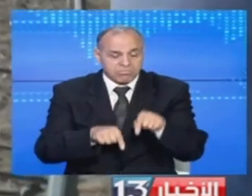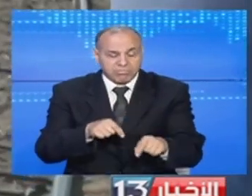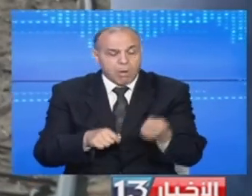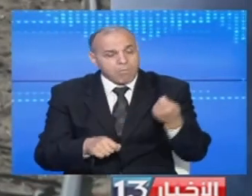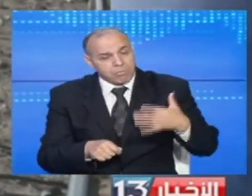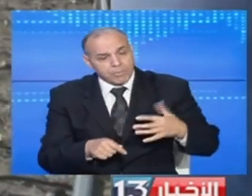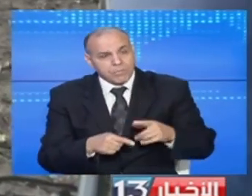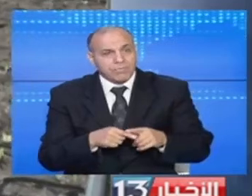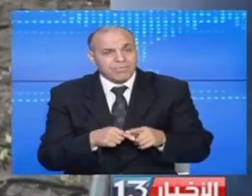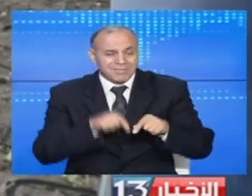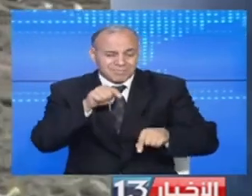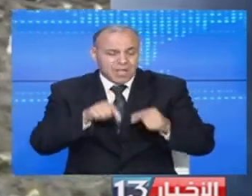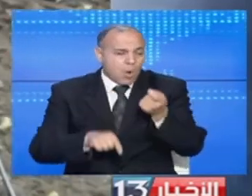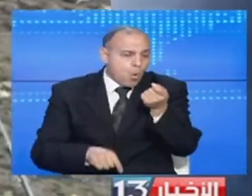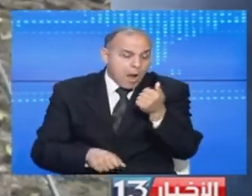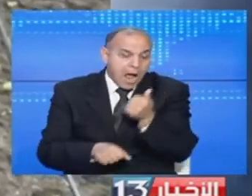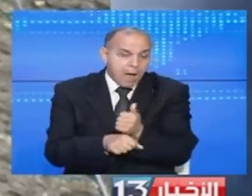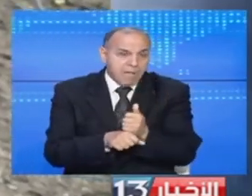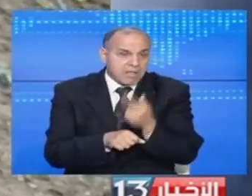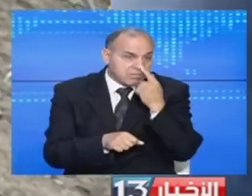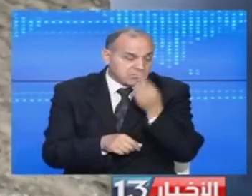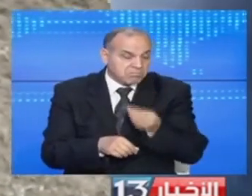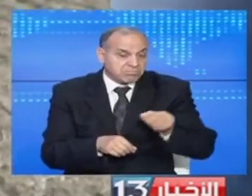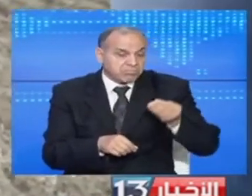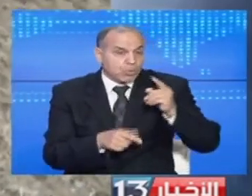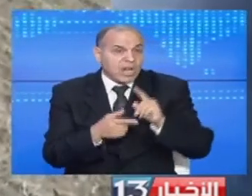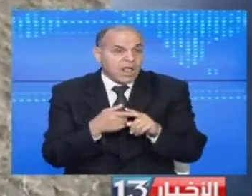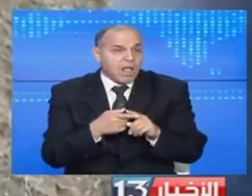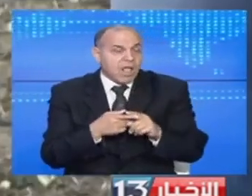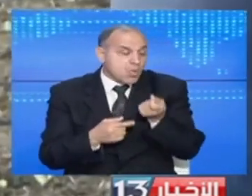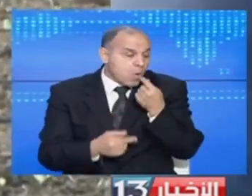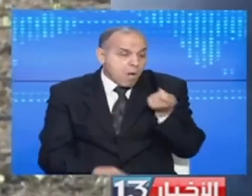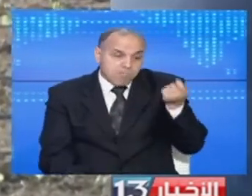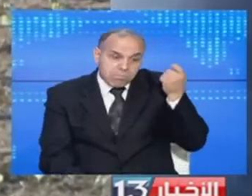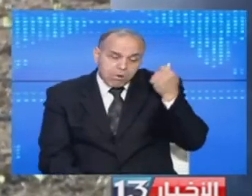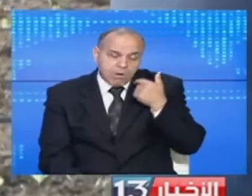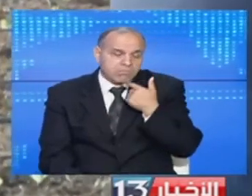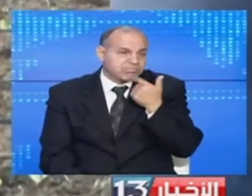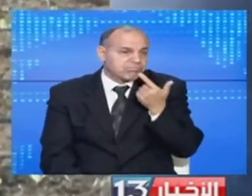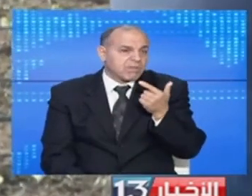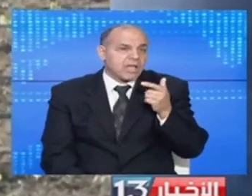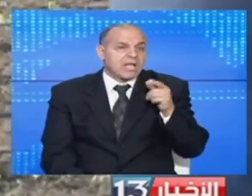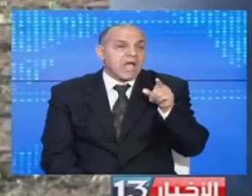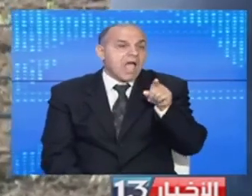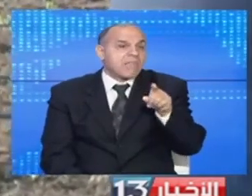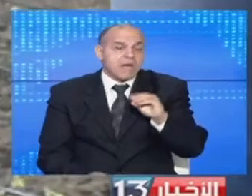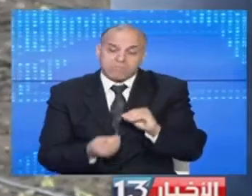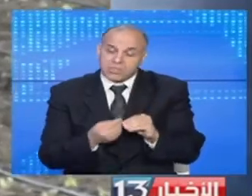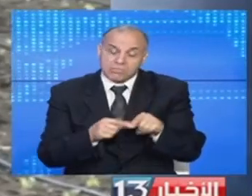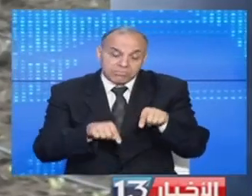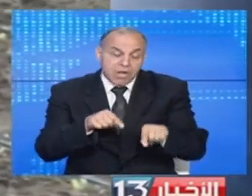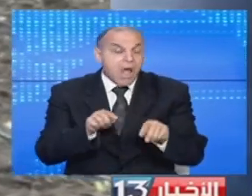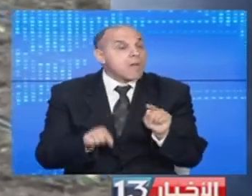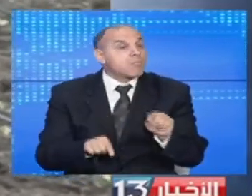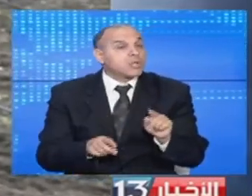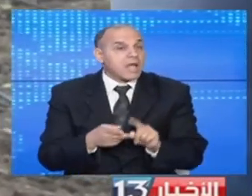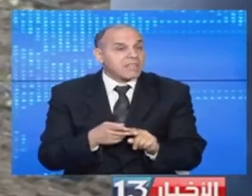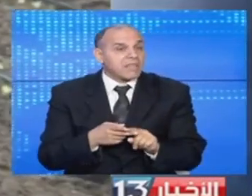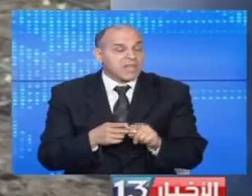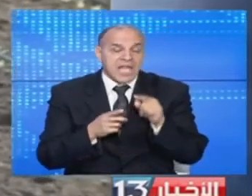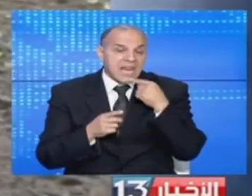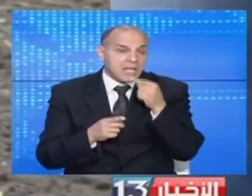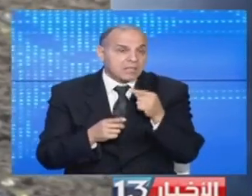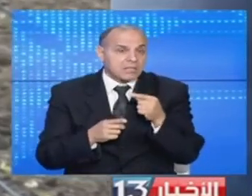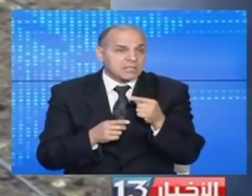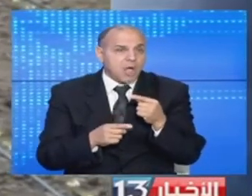ويخشى مزارع الحبوب هذا العام من زيادات كبيرة في أسعار الأسمدة الدي آي بي الأساسية للزراعات الكبرى نتيجة